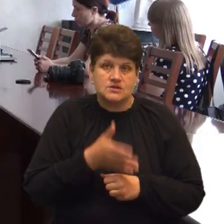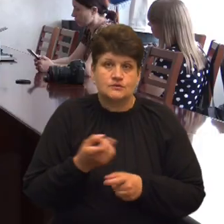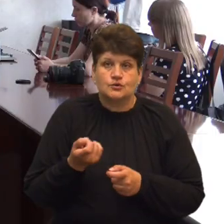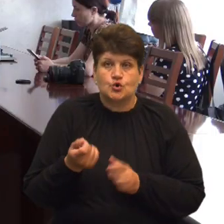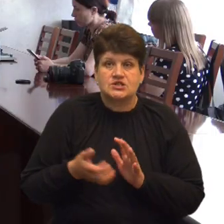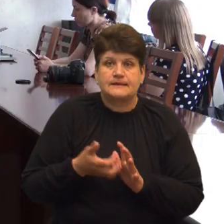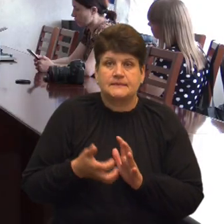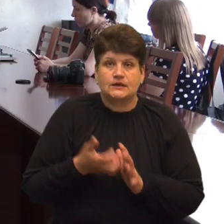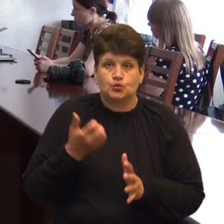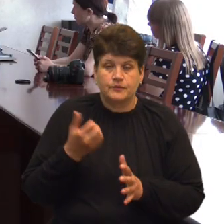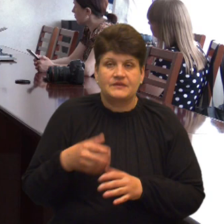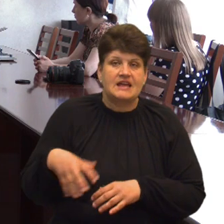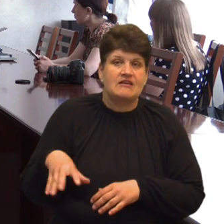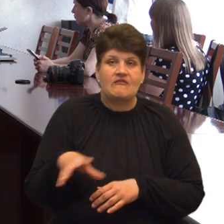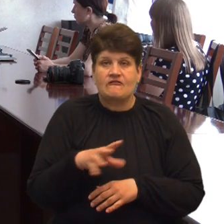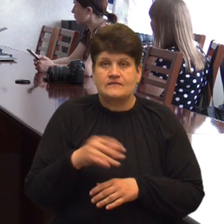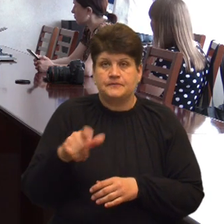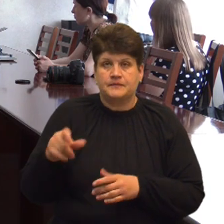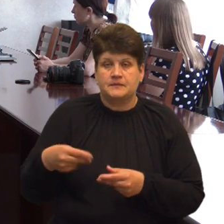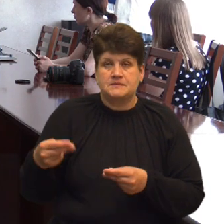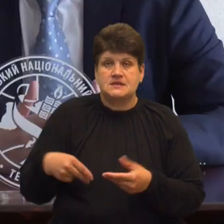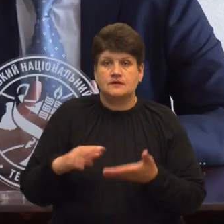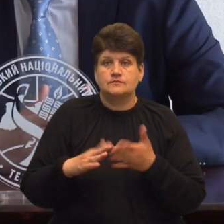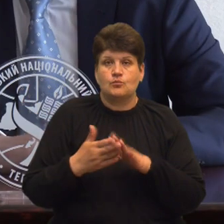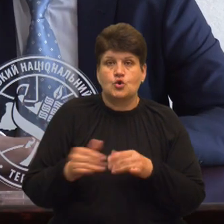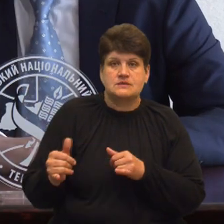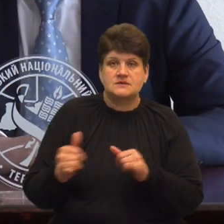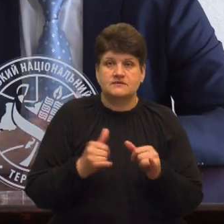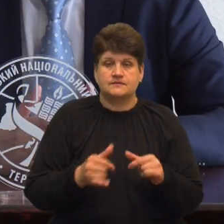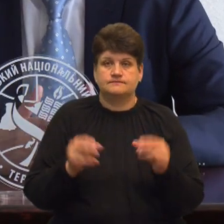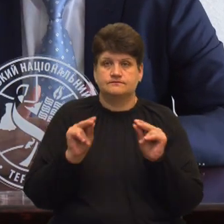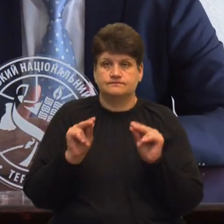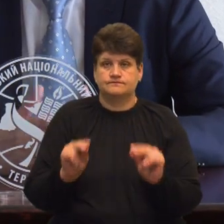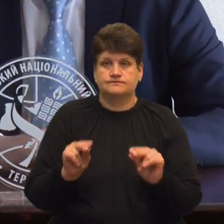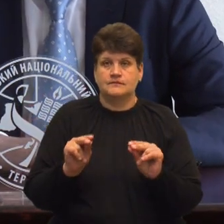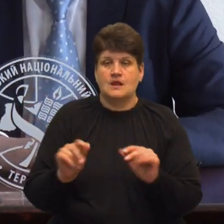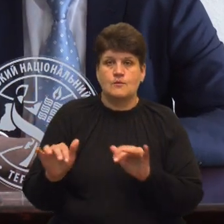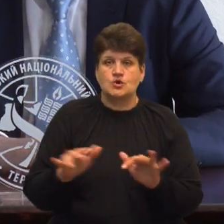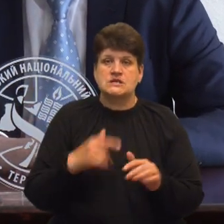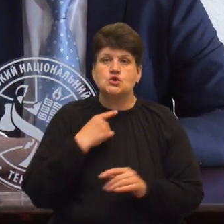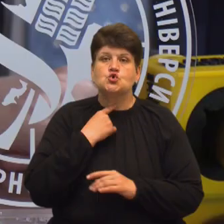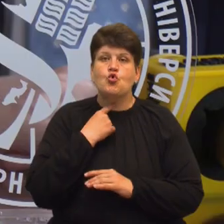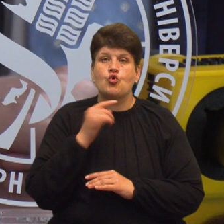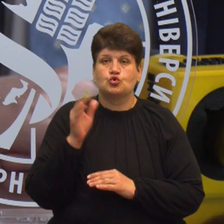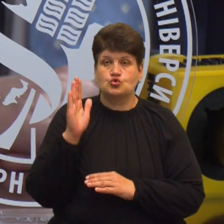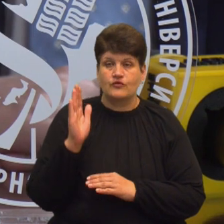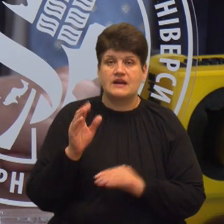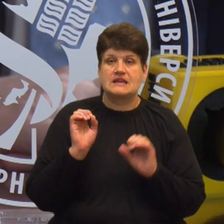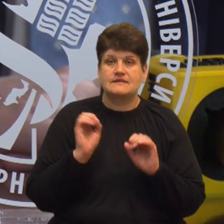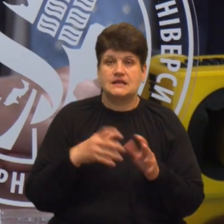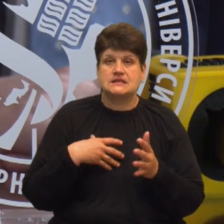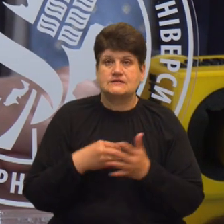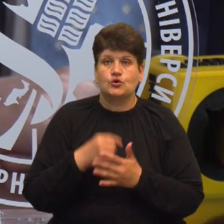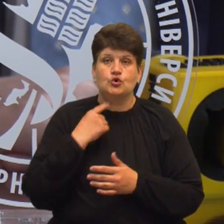бракує. Всі претенденти підписали меморандум про забезпечення демократичного та часного процесу голосування. За них віддати свої голоси